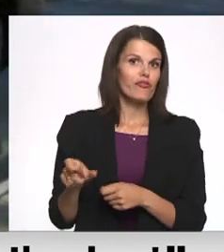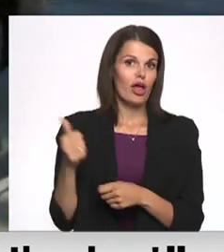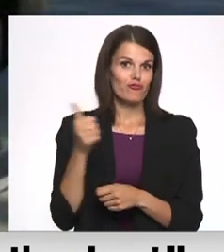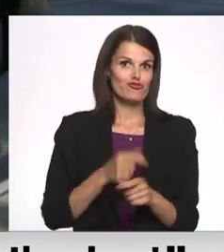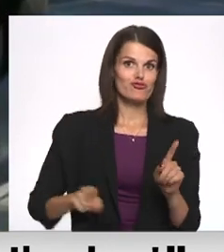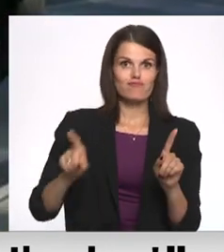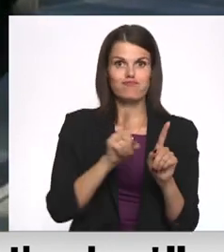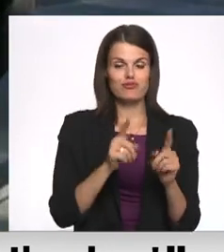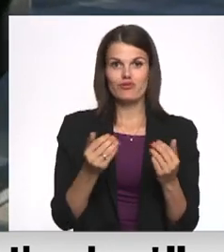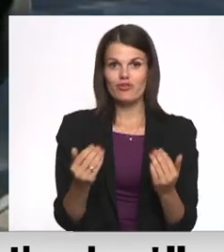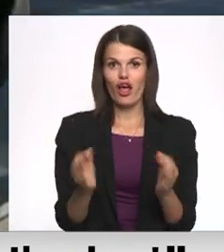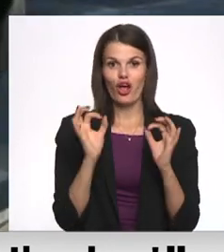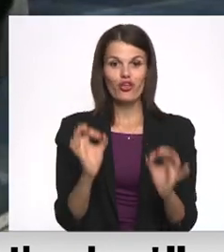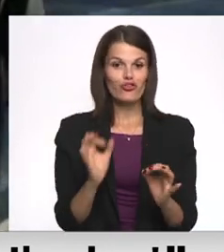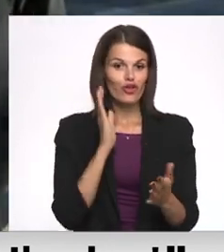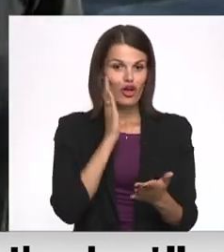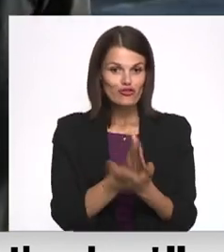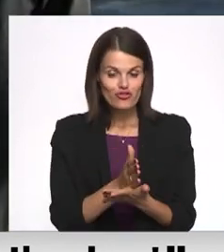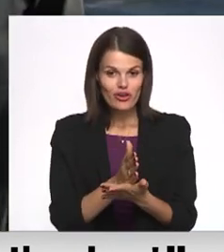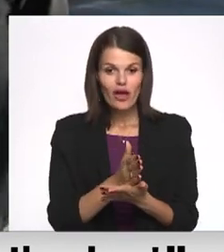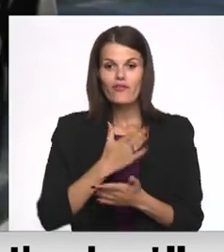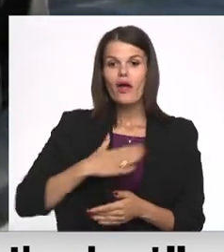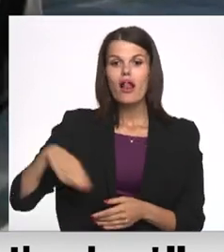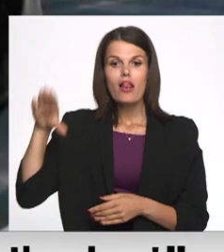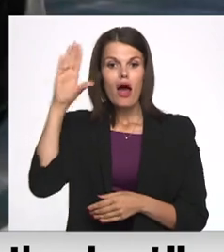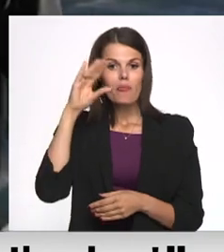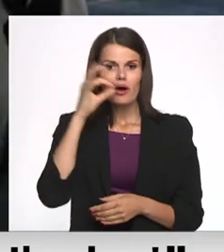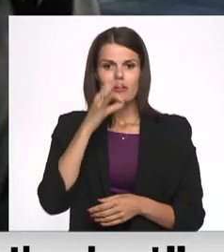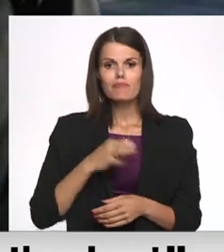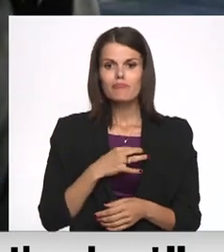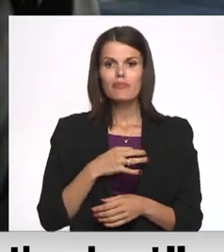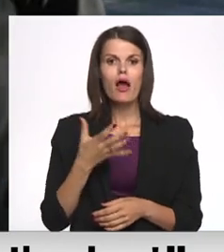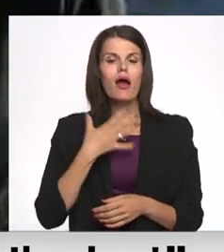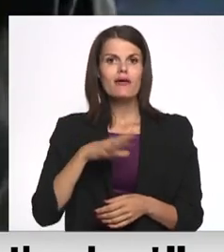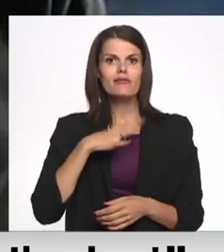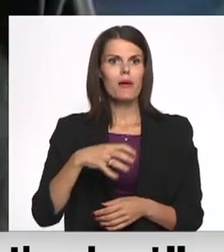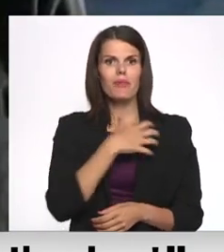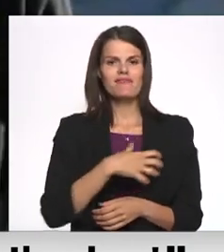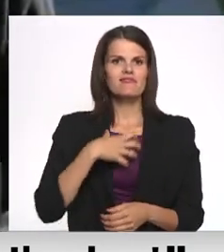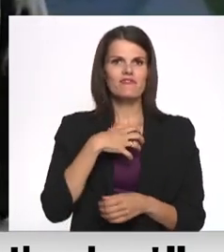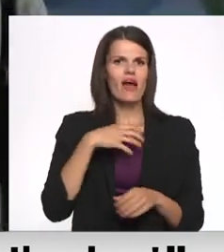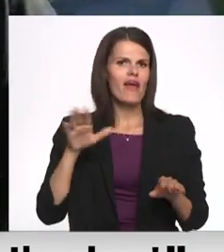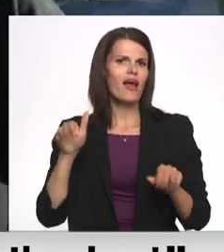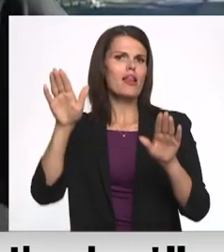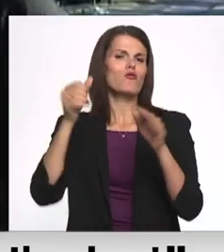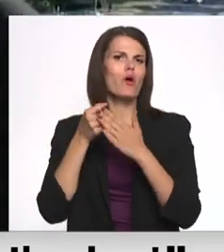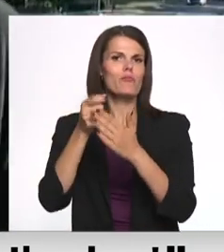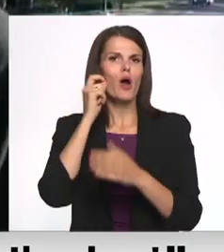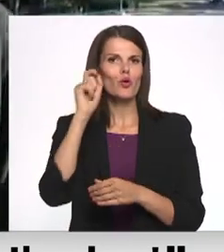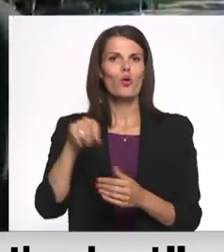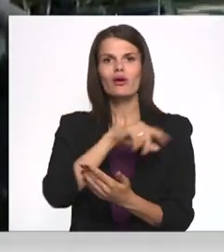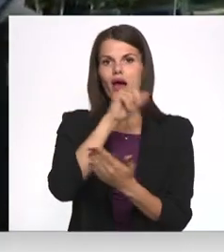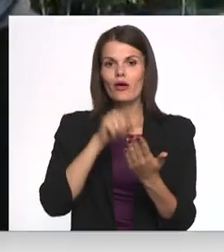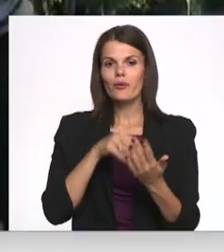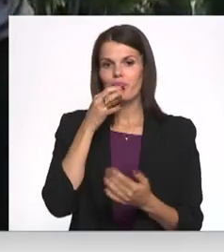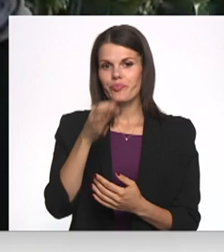pievienojas tiešai dēļ labvakar, Kristaps! Labvakar! Sakiet, kāpēc ir jālido par Ukrainu? Kā jūs teiktu? Nu, šis ir tāds